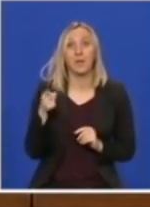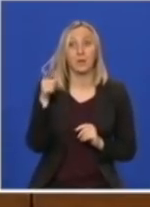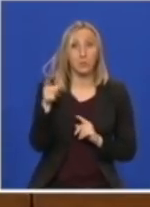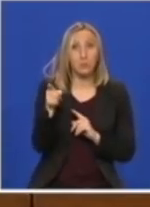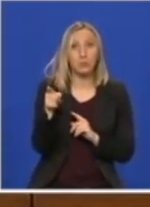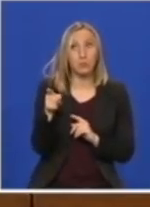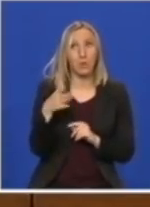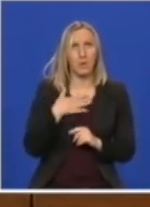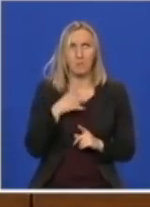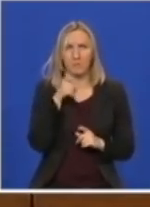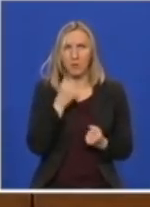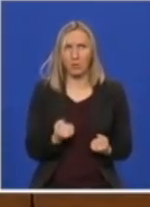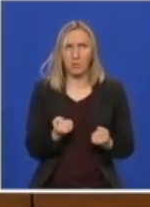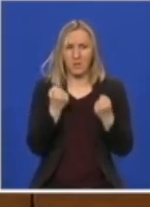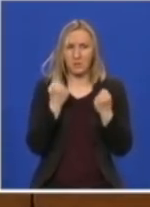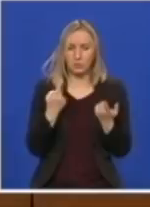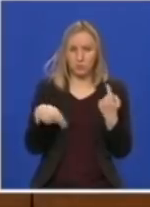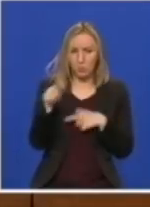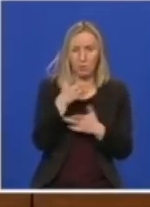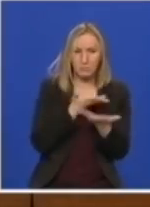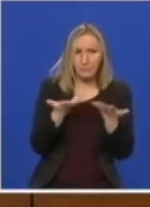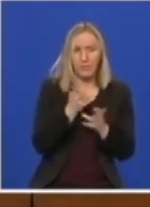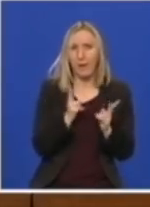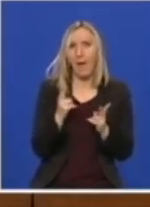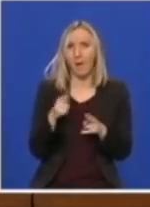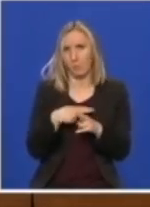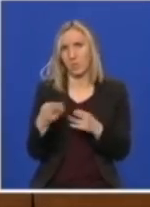vrlo komplikovan i oko čega ćemo pričati.